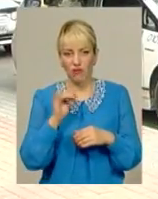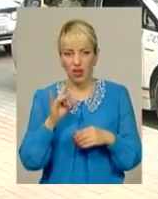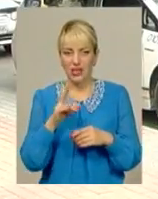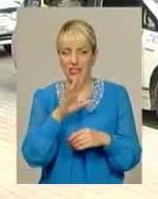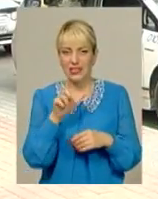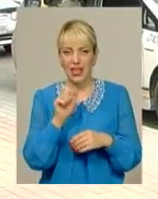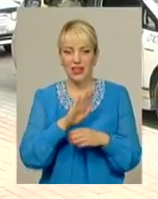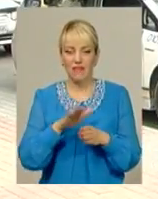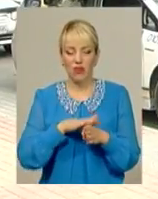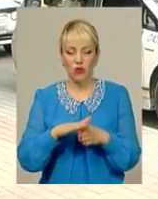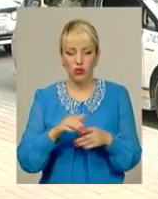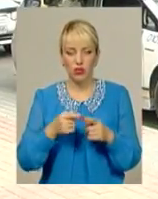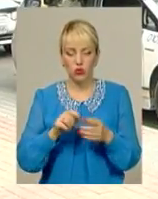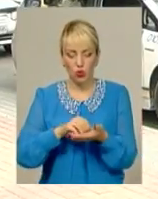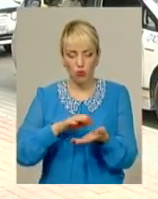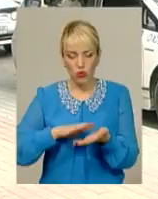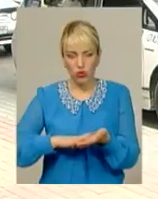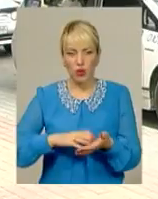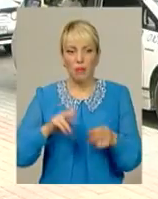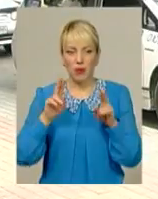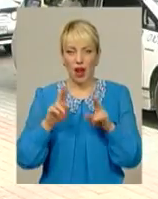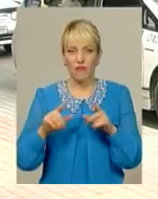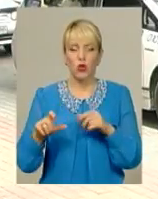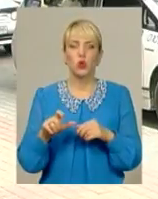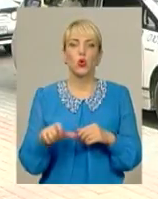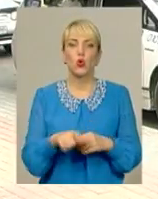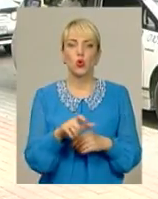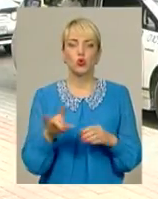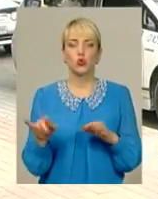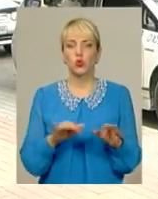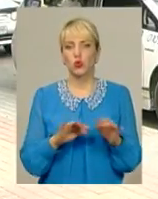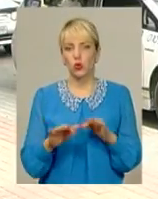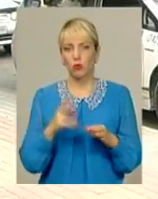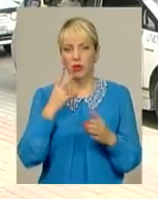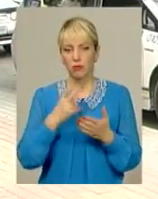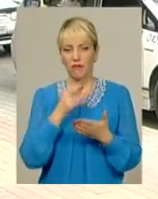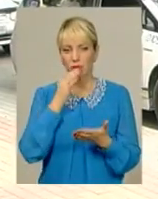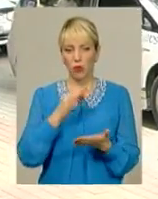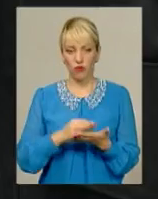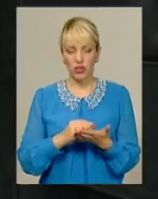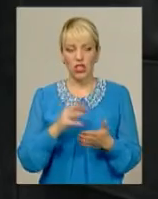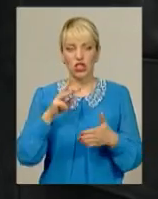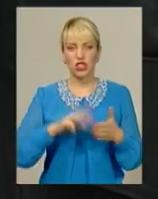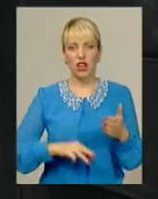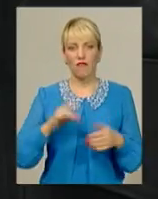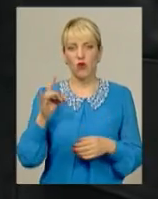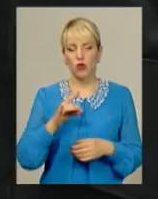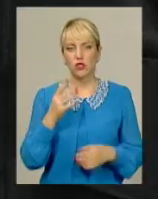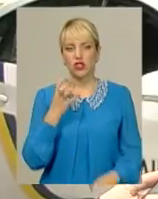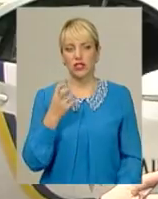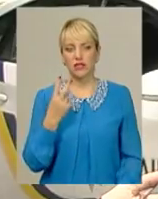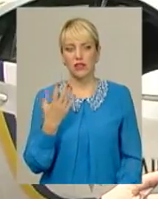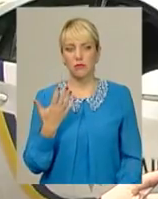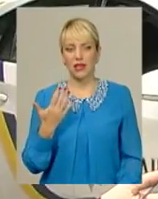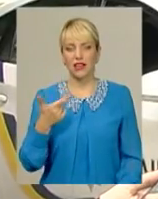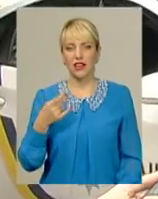невиконання даного пункту правил дорожнього руху передбачена відповідальність – штраф у розмірі 425 гривень.